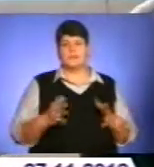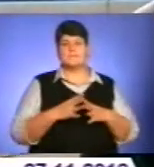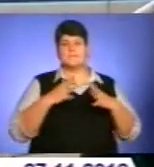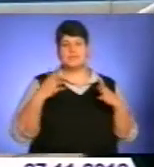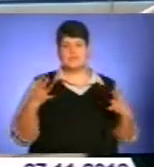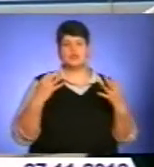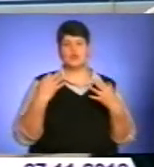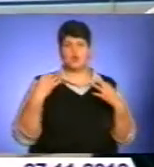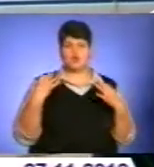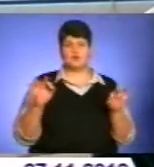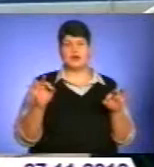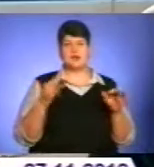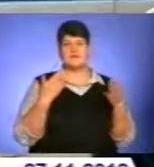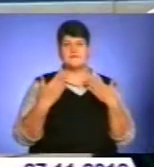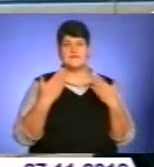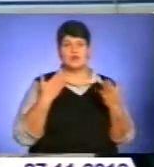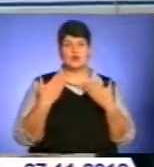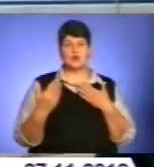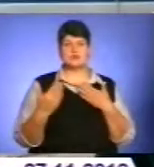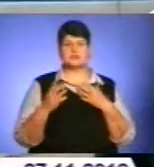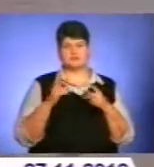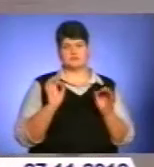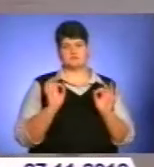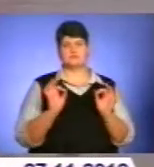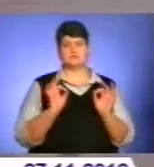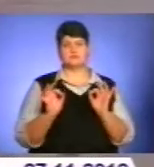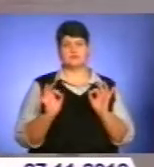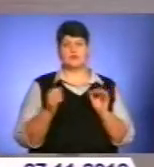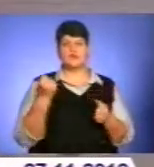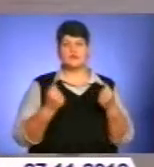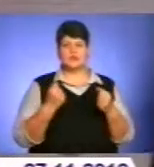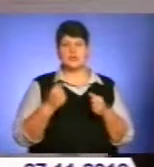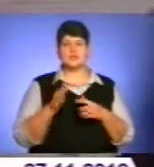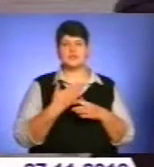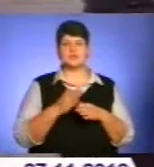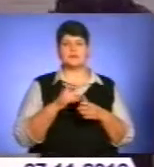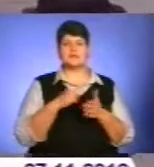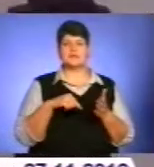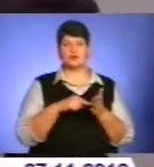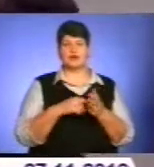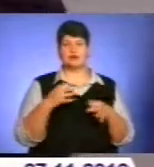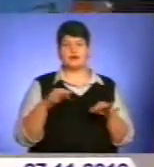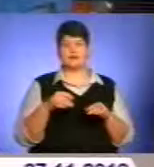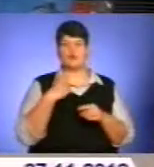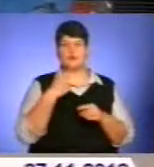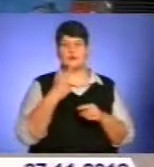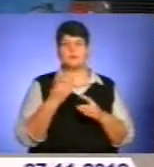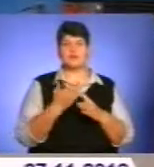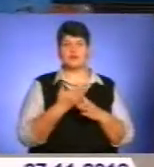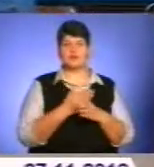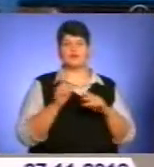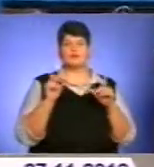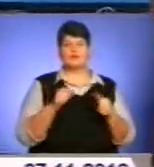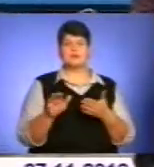дозволяють і все, і відносяться, яка по-людськи. Водії міжміського та приміського транспорту запевняють, пільговиків везуть